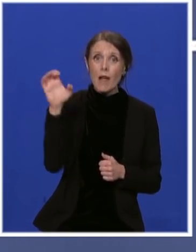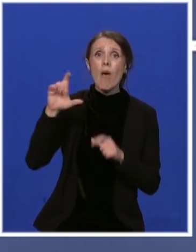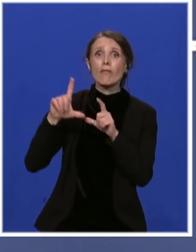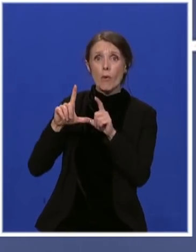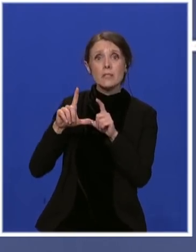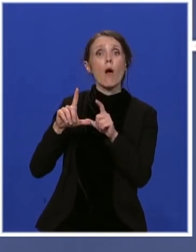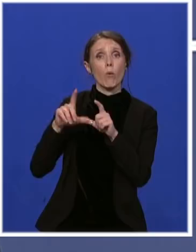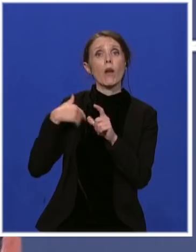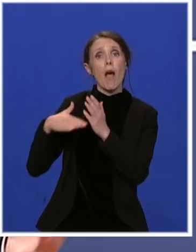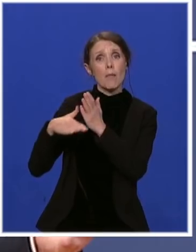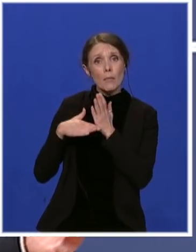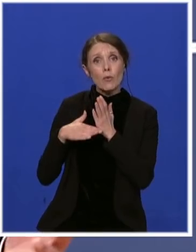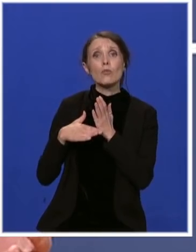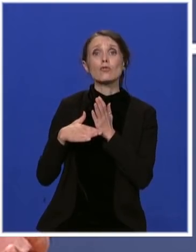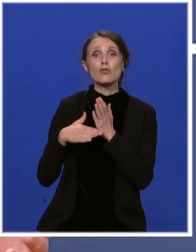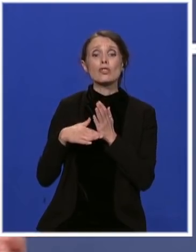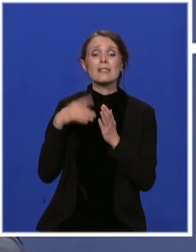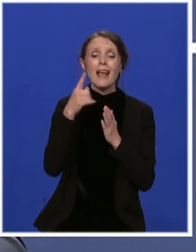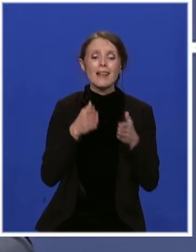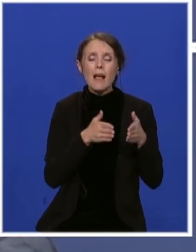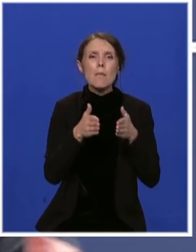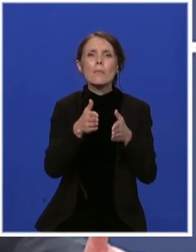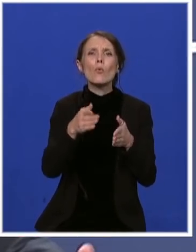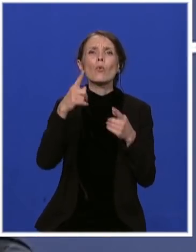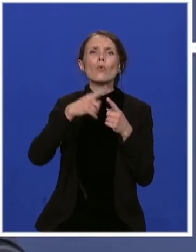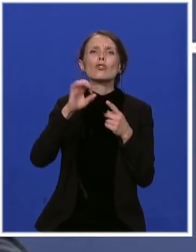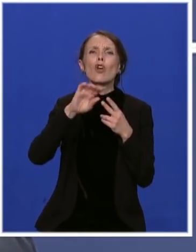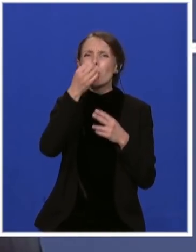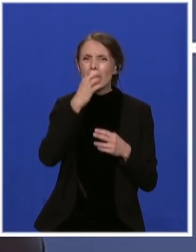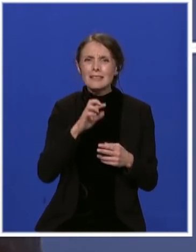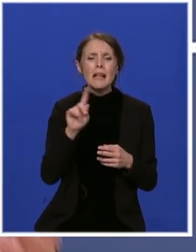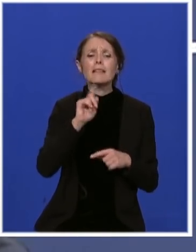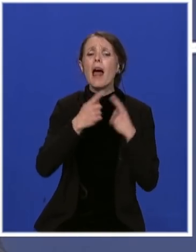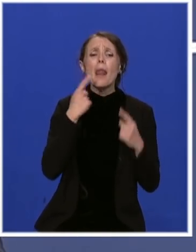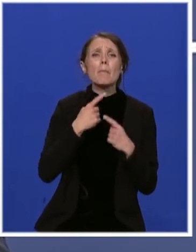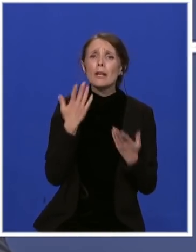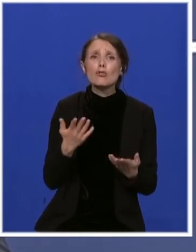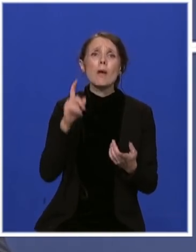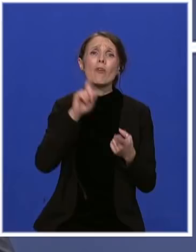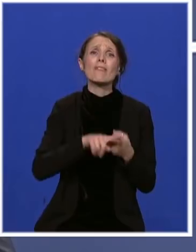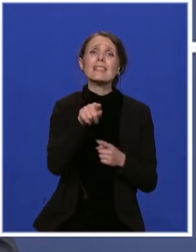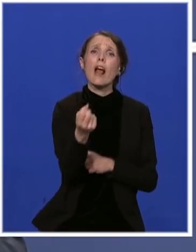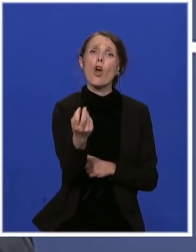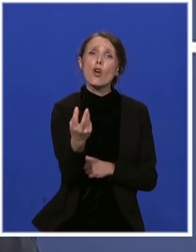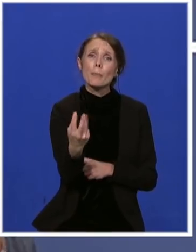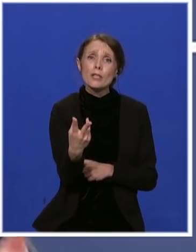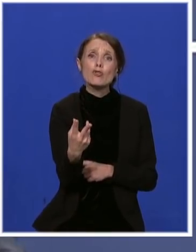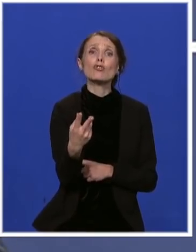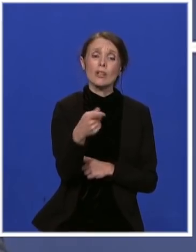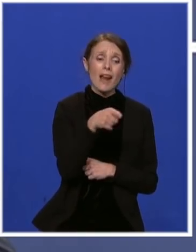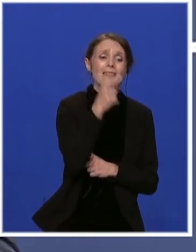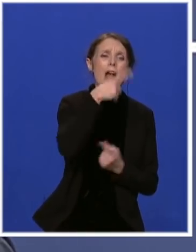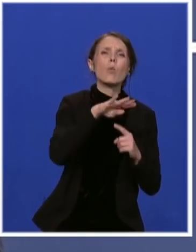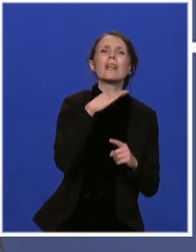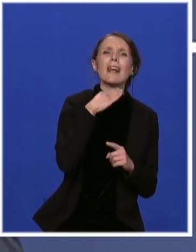recimo put koji treba da oživi našu toplicu, da uopšte ne govorimo o našim odnosima sa Prištinom, tome da će i Srbiji i zgračanice moći